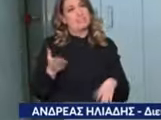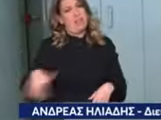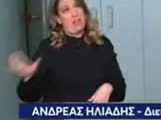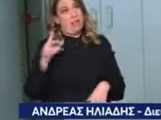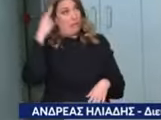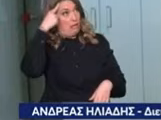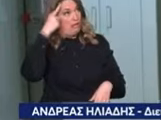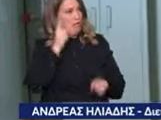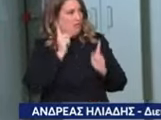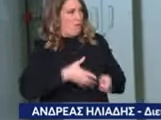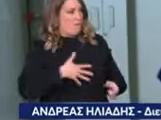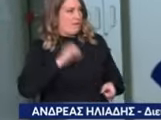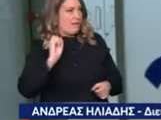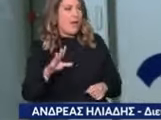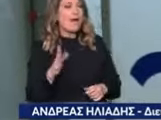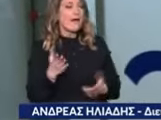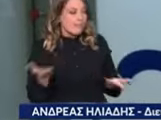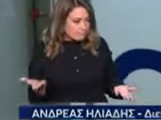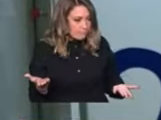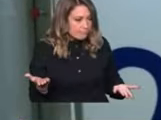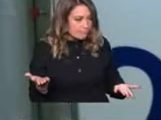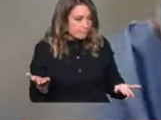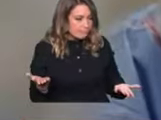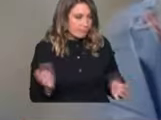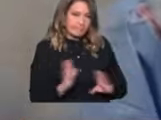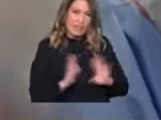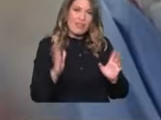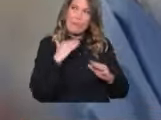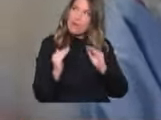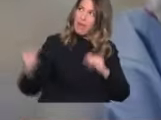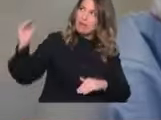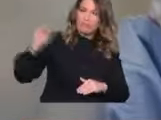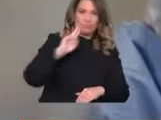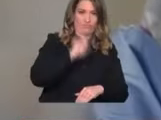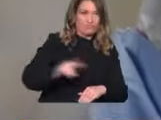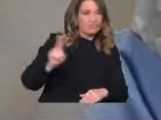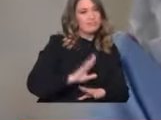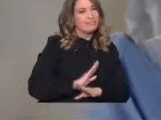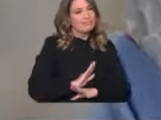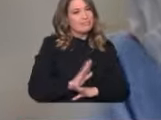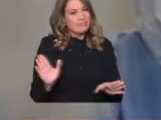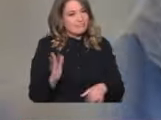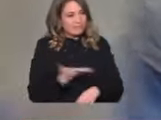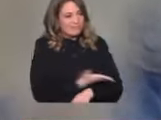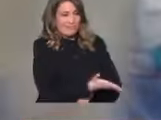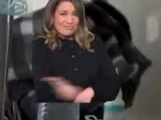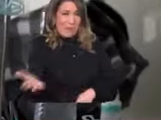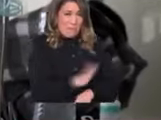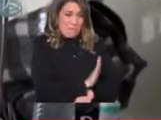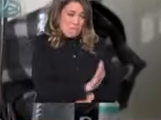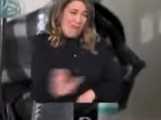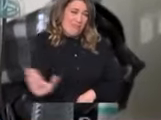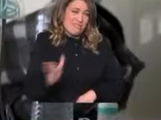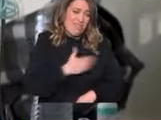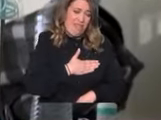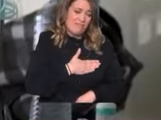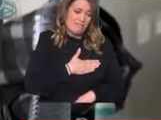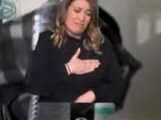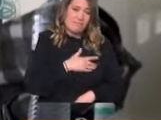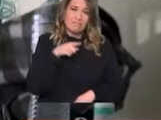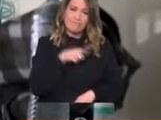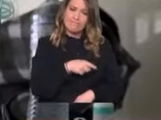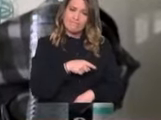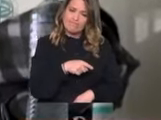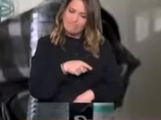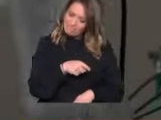και βεβαίως κανένας δεν μπορεί να αγγίξει τις ψυχές των παιδιών που έδωσαν